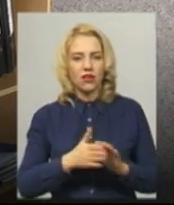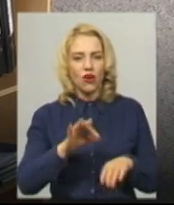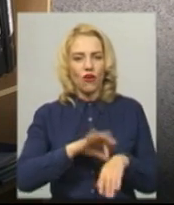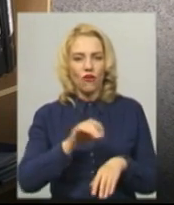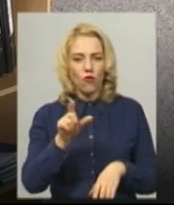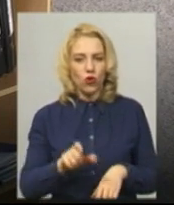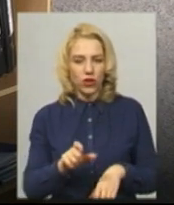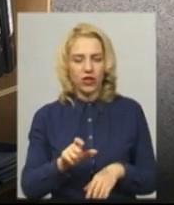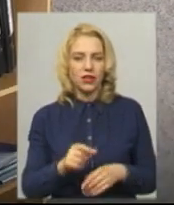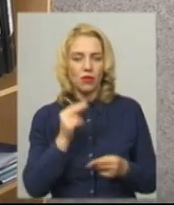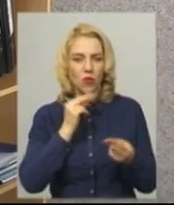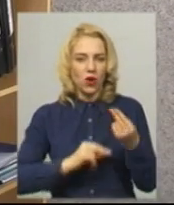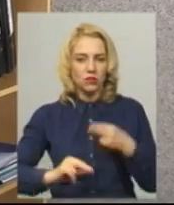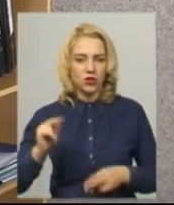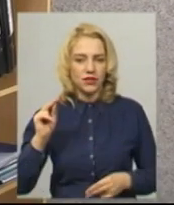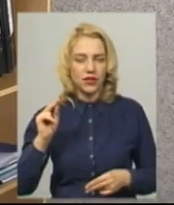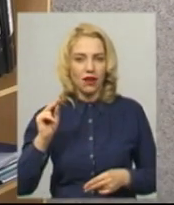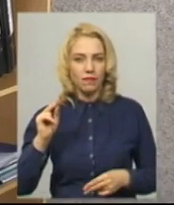поліпшився.